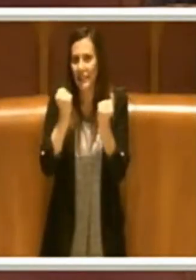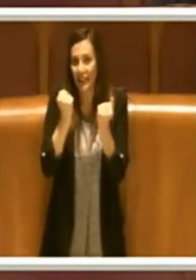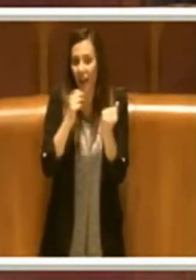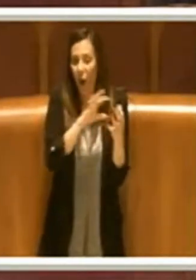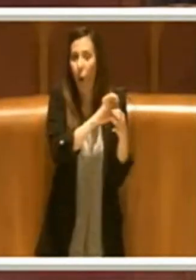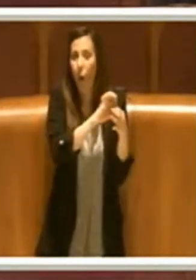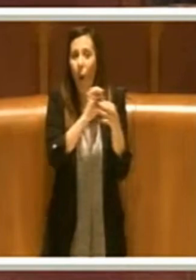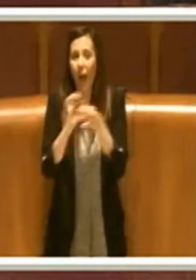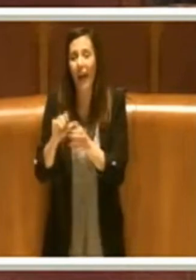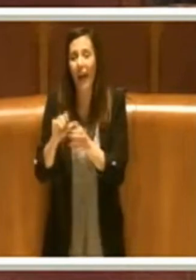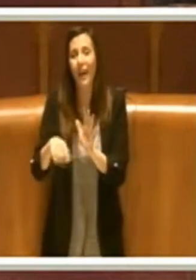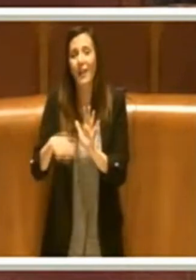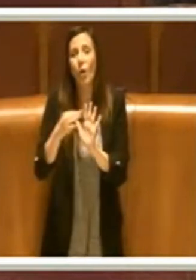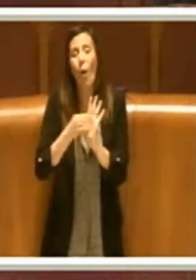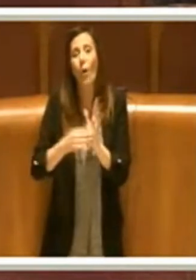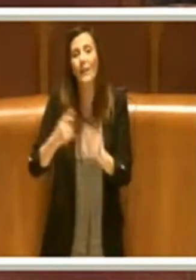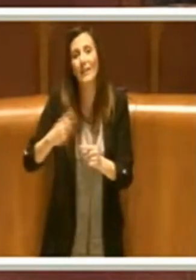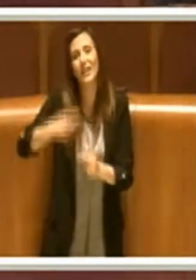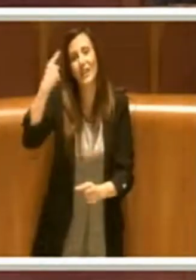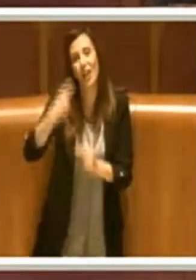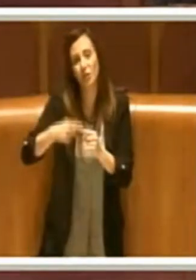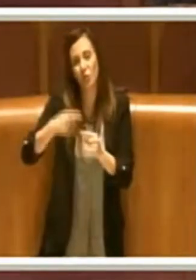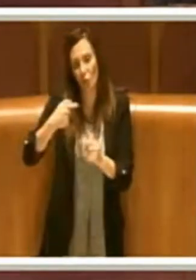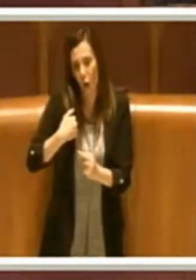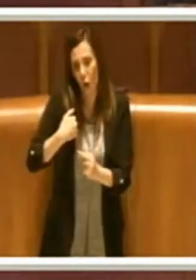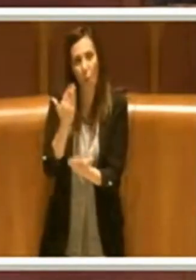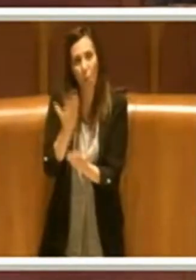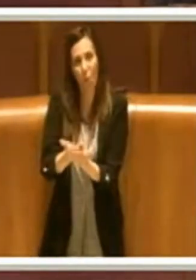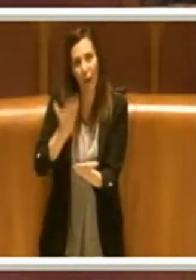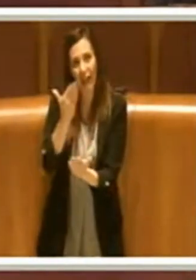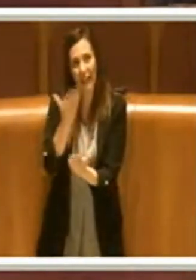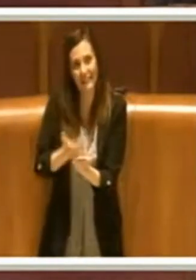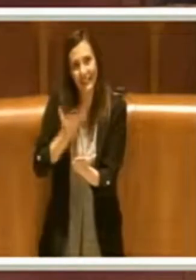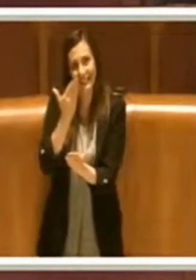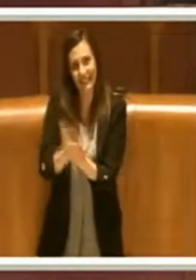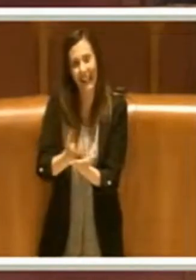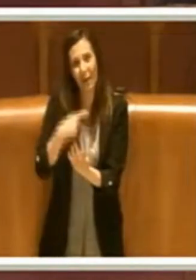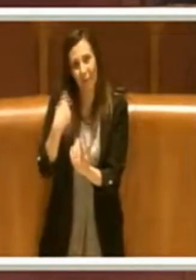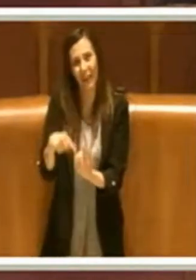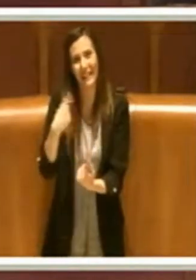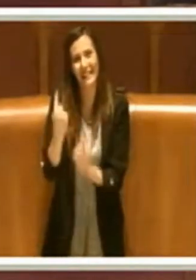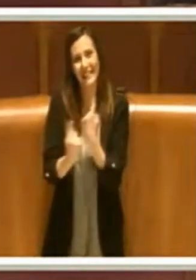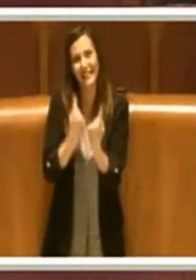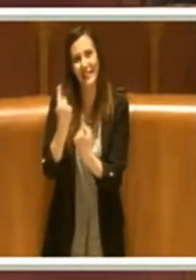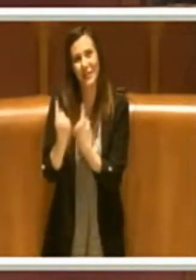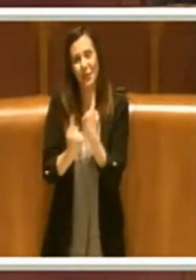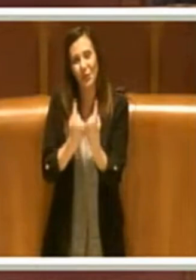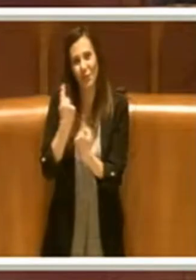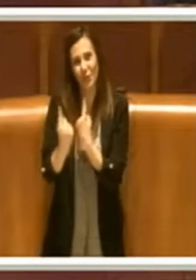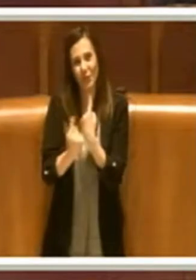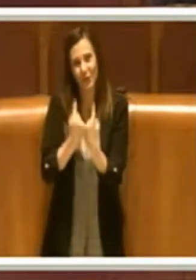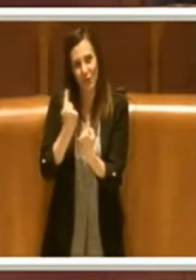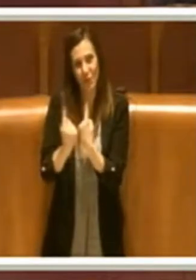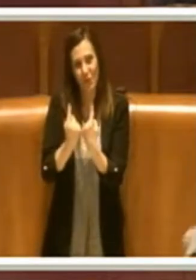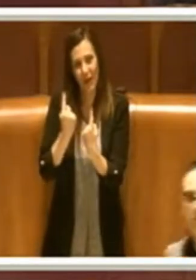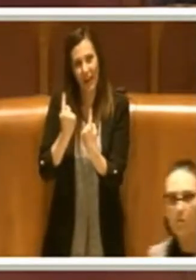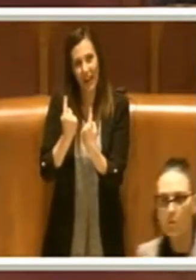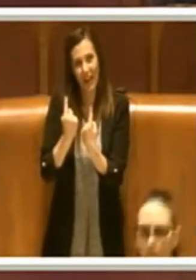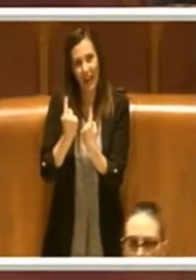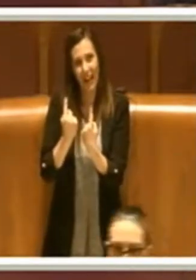del giorno che io ho presentato per la questione di stretta attinenza